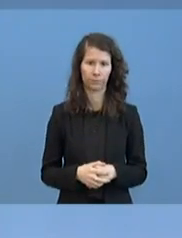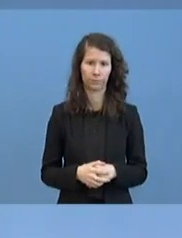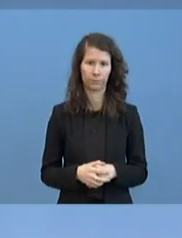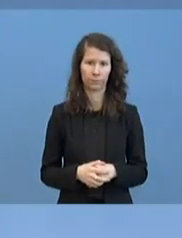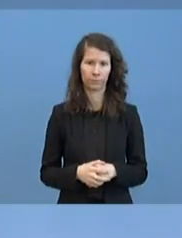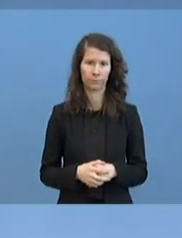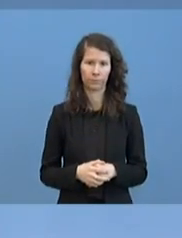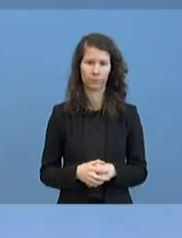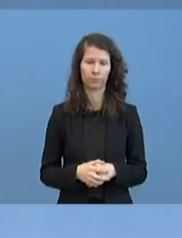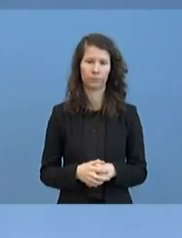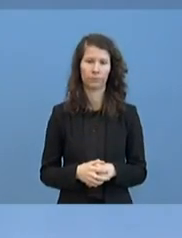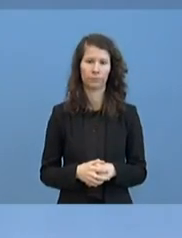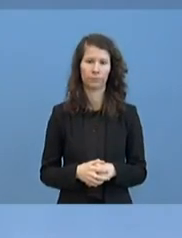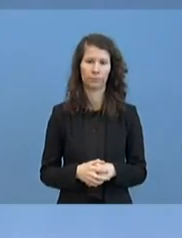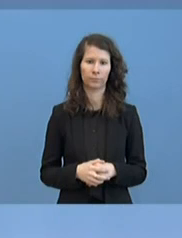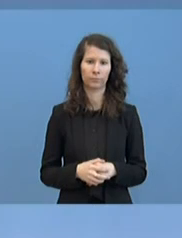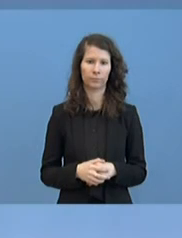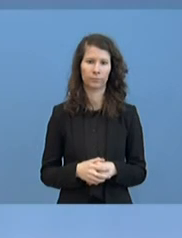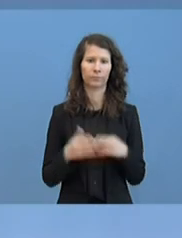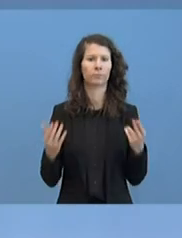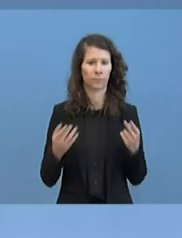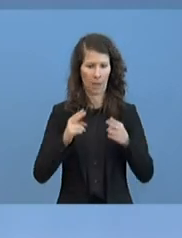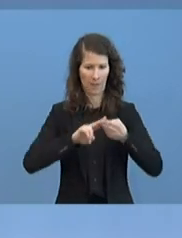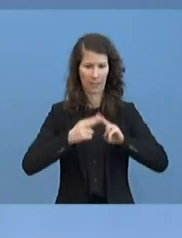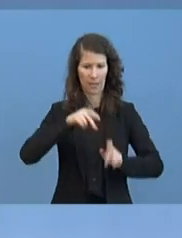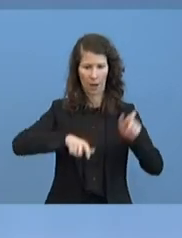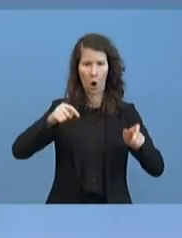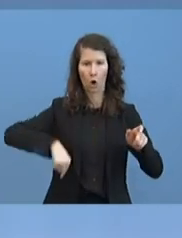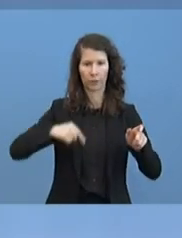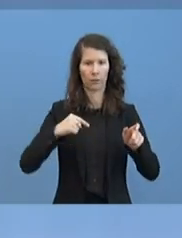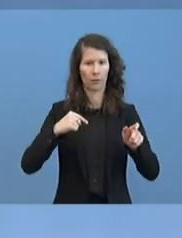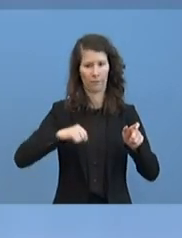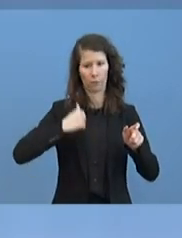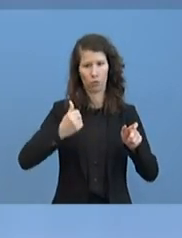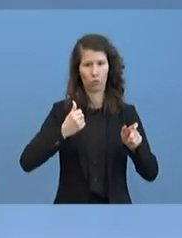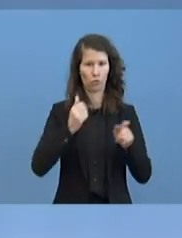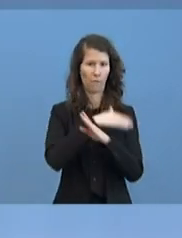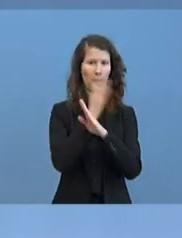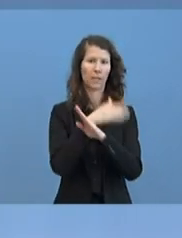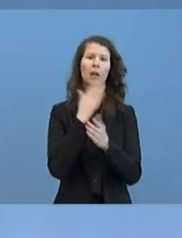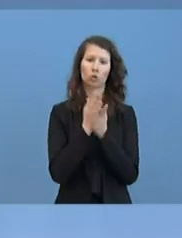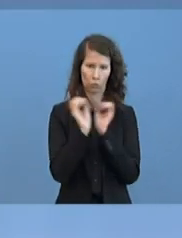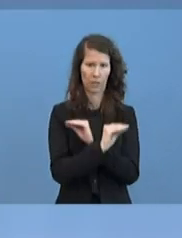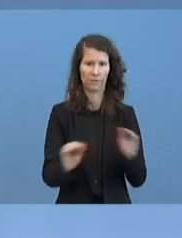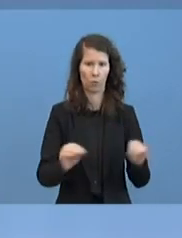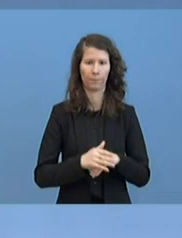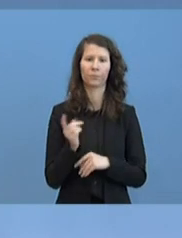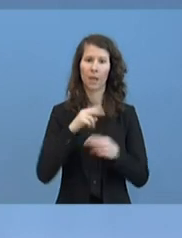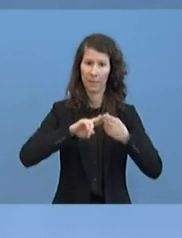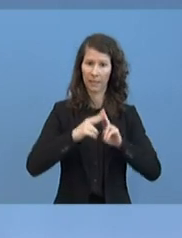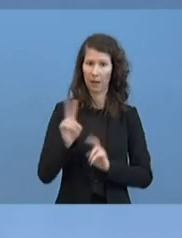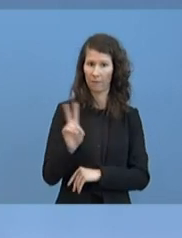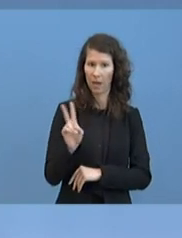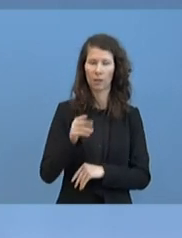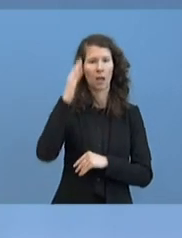Mitglieder ja auch in einer Mail heute Vormittag informiert. Unsere Mitglieder, das sind die